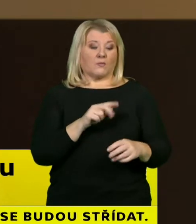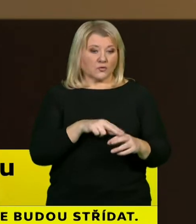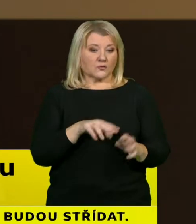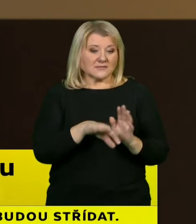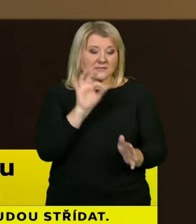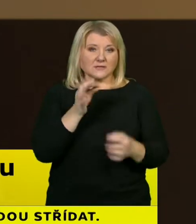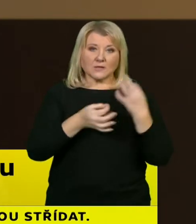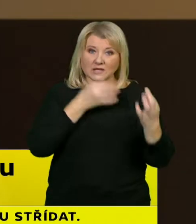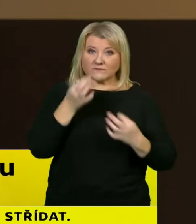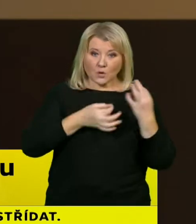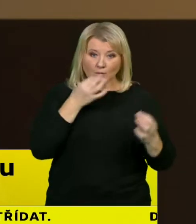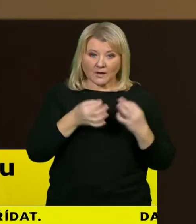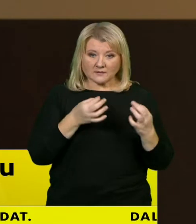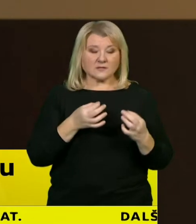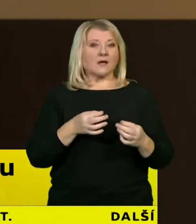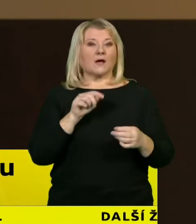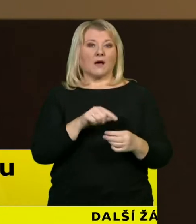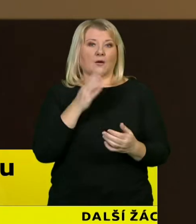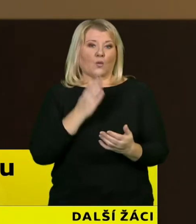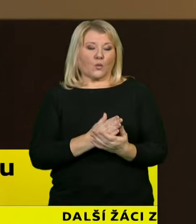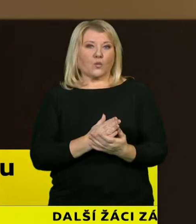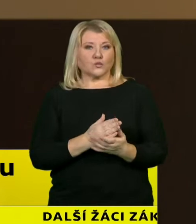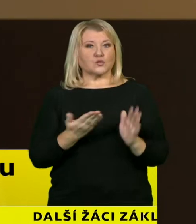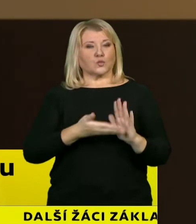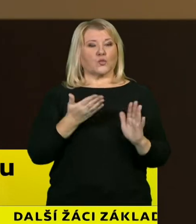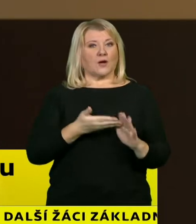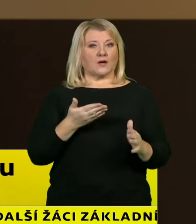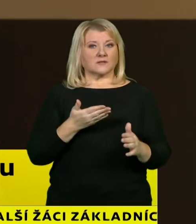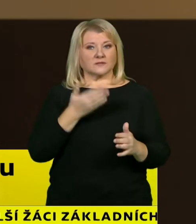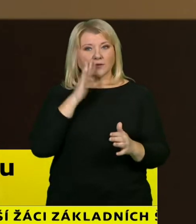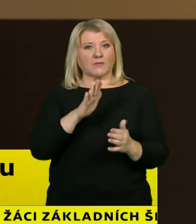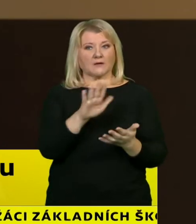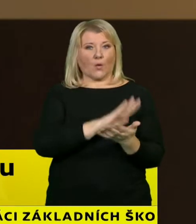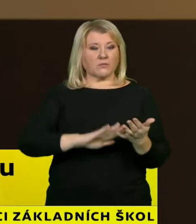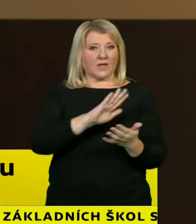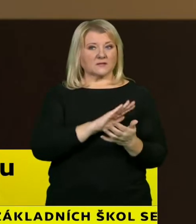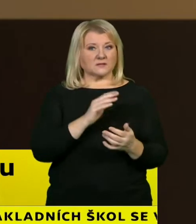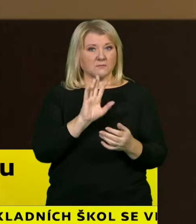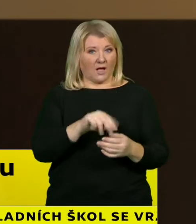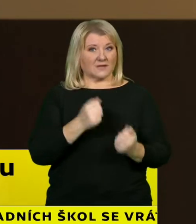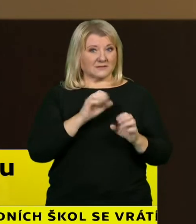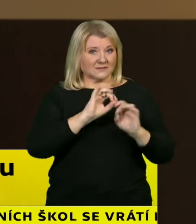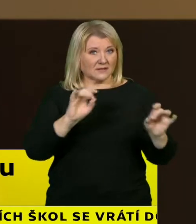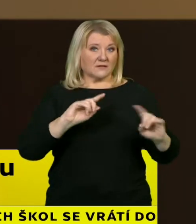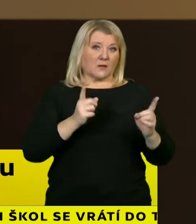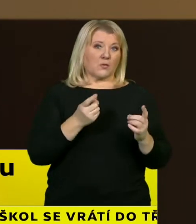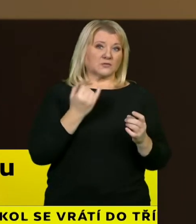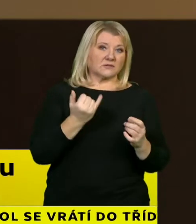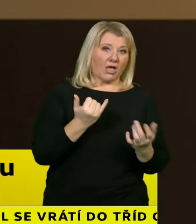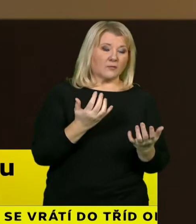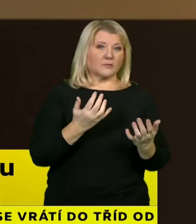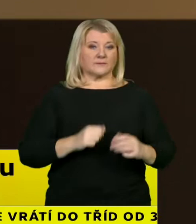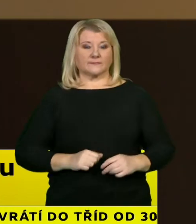která by měla být výpovědní pro tu danou oblast. Takže toto se připravuje, ale protože je to